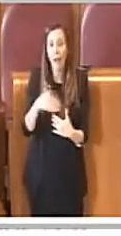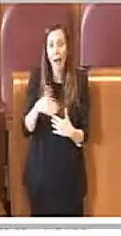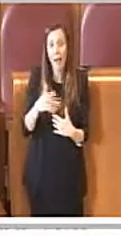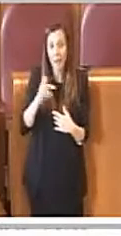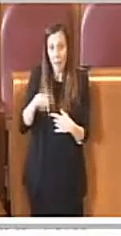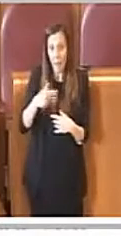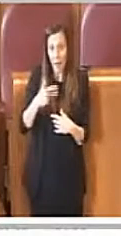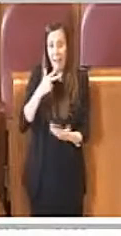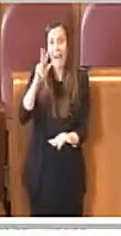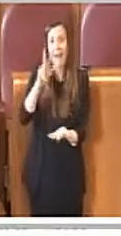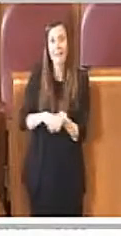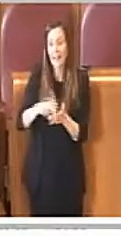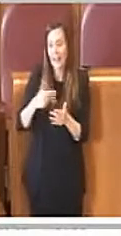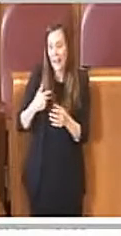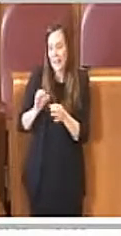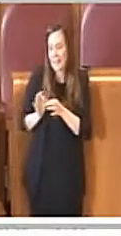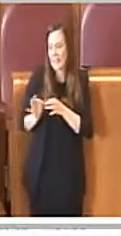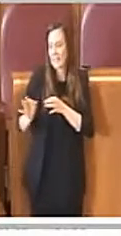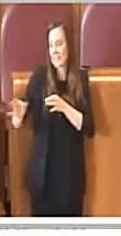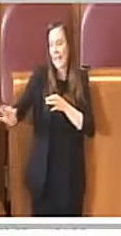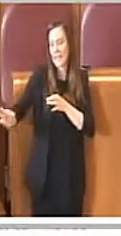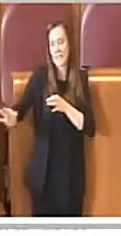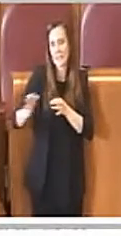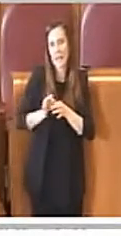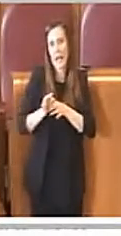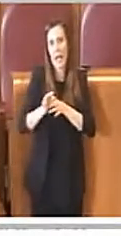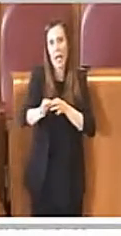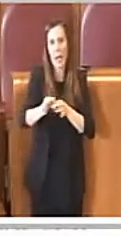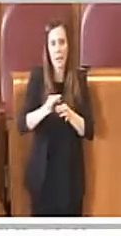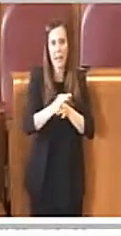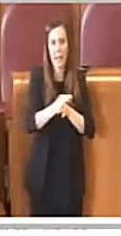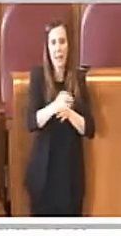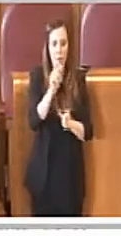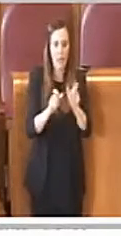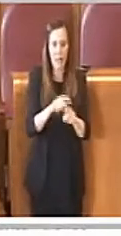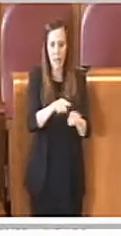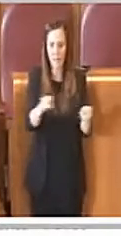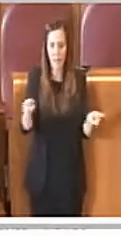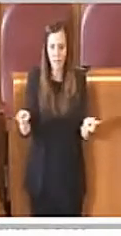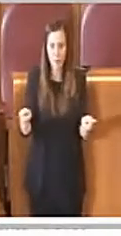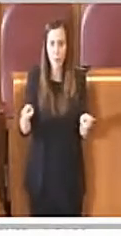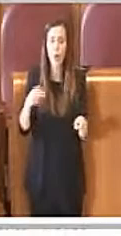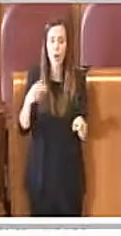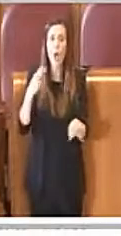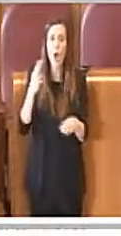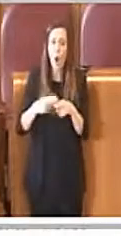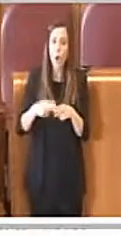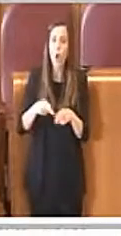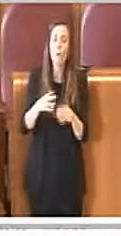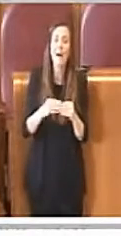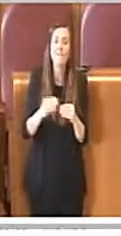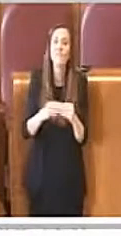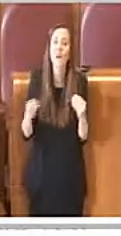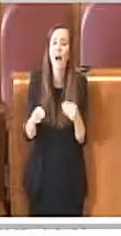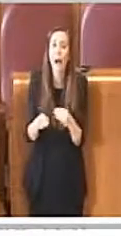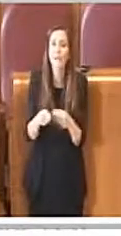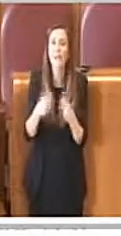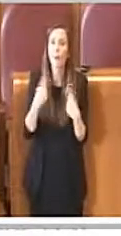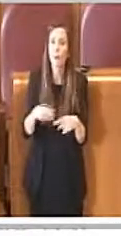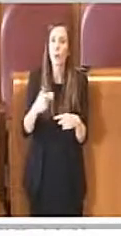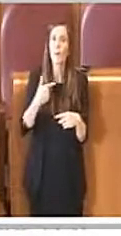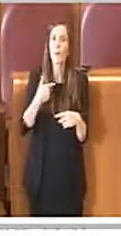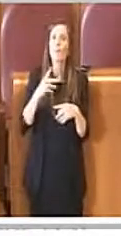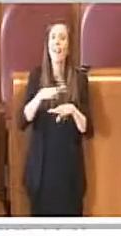persone. Ecco, Roma è fatta anche dal tessuto produttivo e soprattutto dal tessuto produttivo che